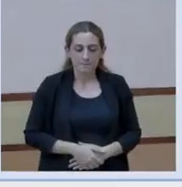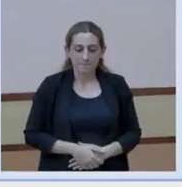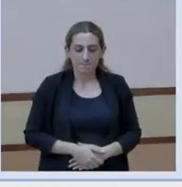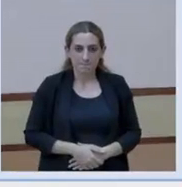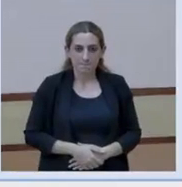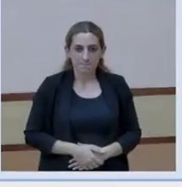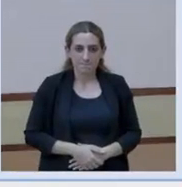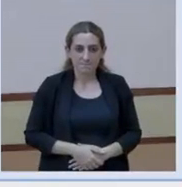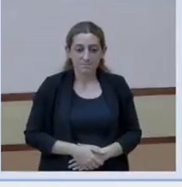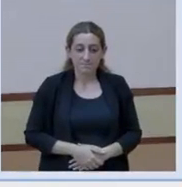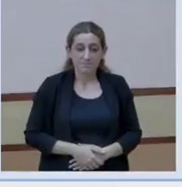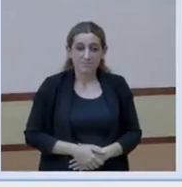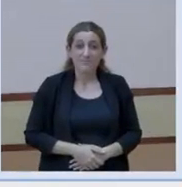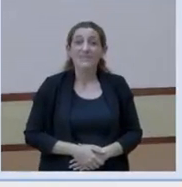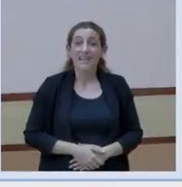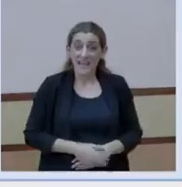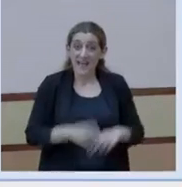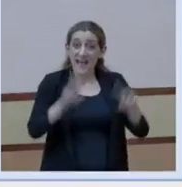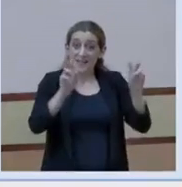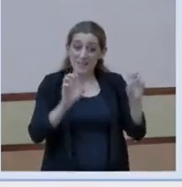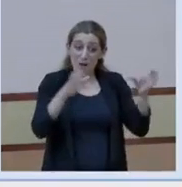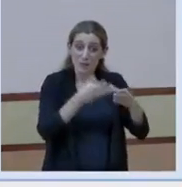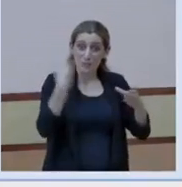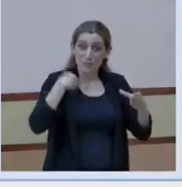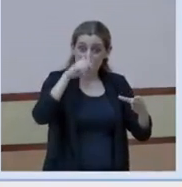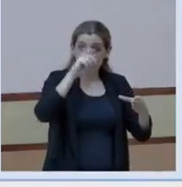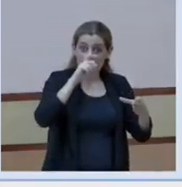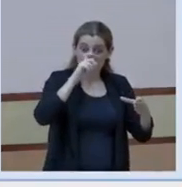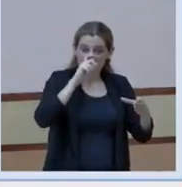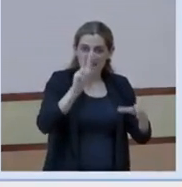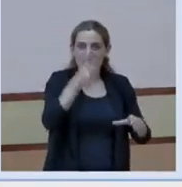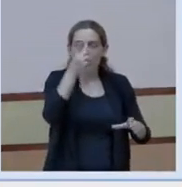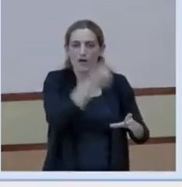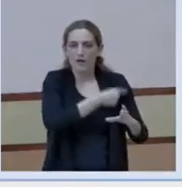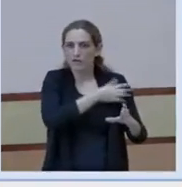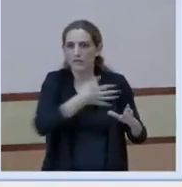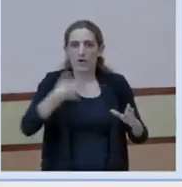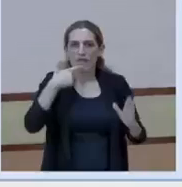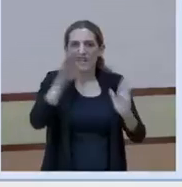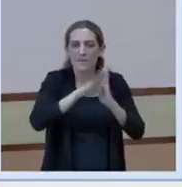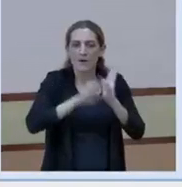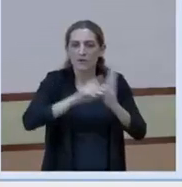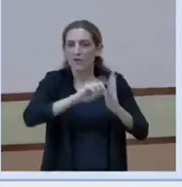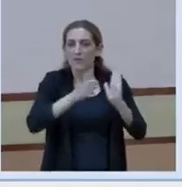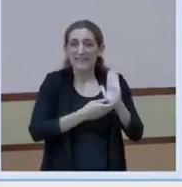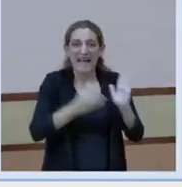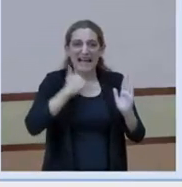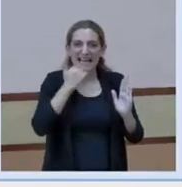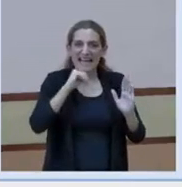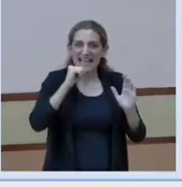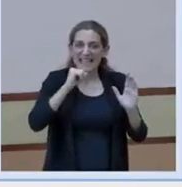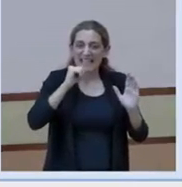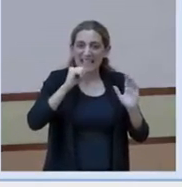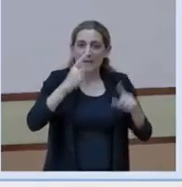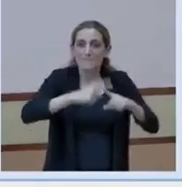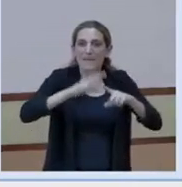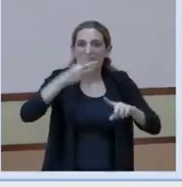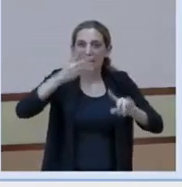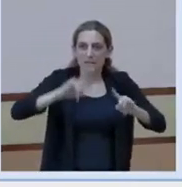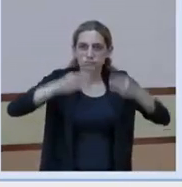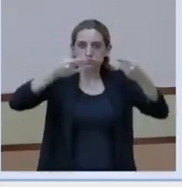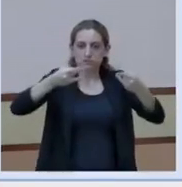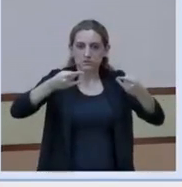i en la segona dosi, el que és pauta complerta, pràcticament l'ho hem triplicat. Hem passat del 16% al